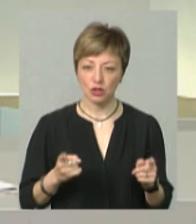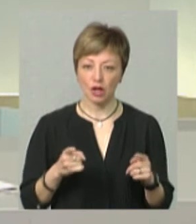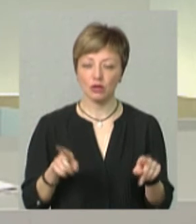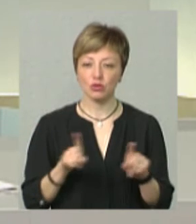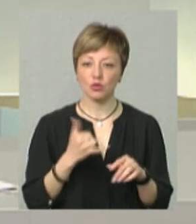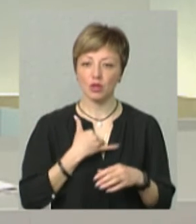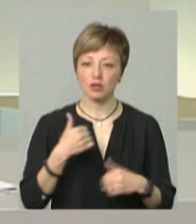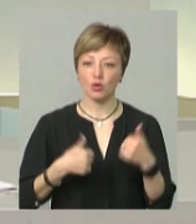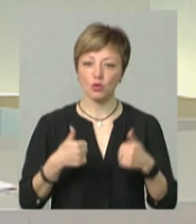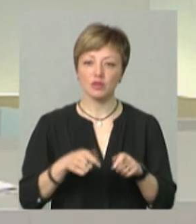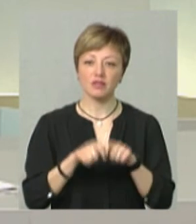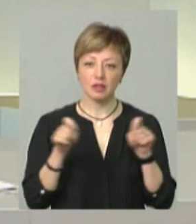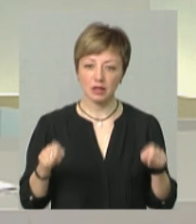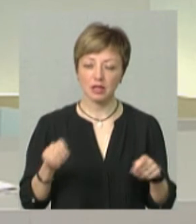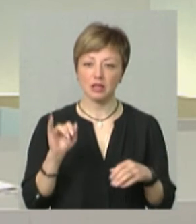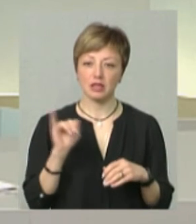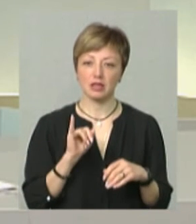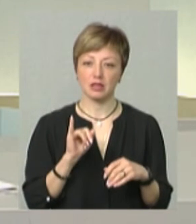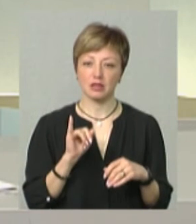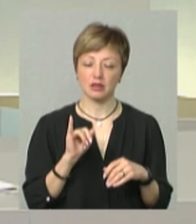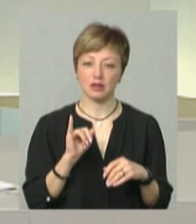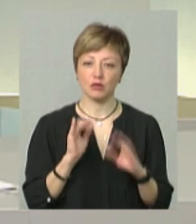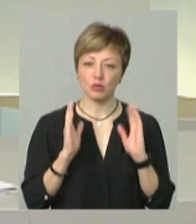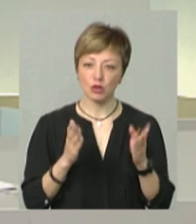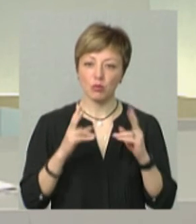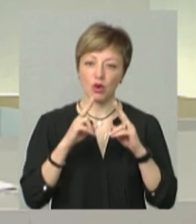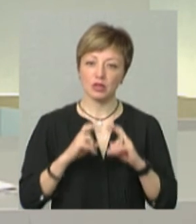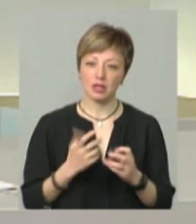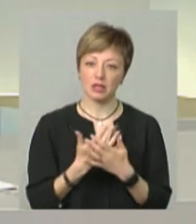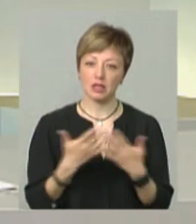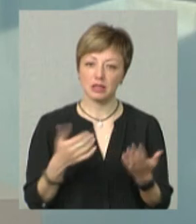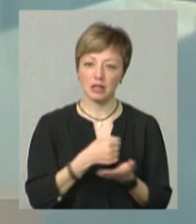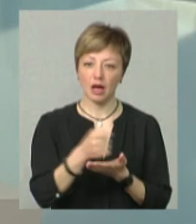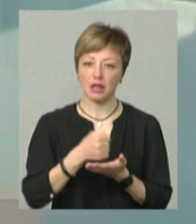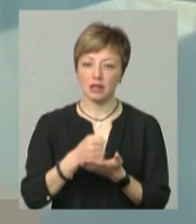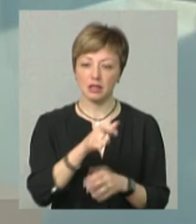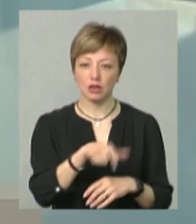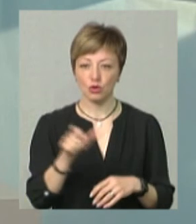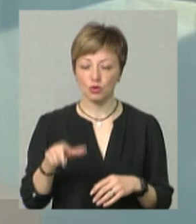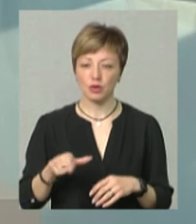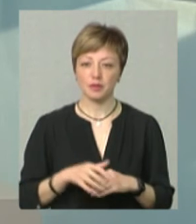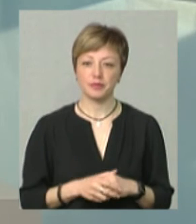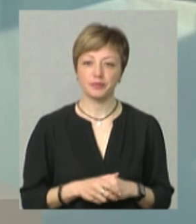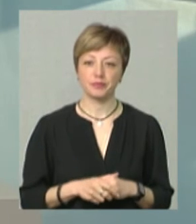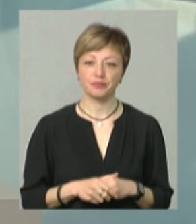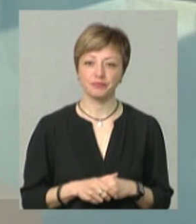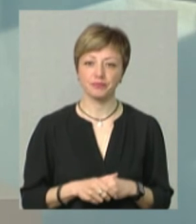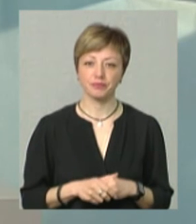у нас конкурс відкритий і ми будемо розглядати різні кандидатури спеціалістів.